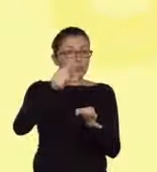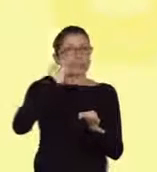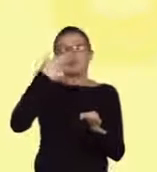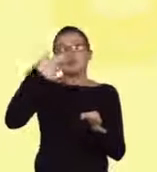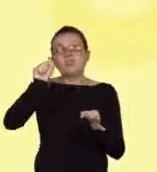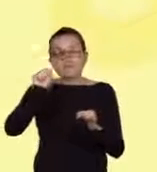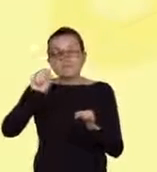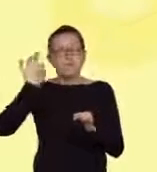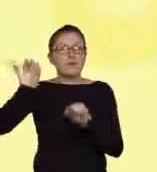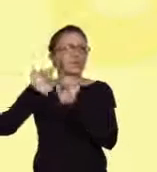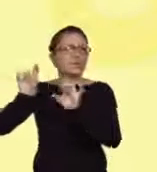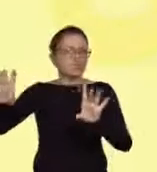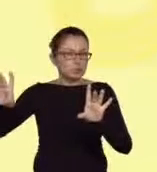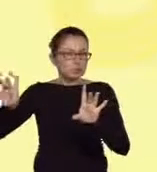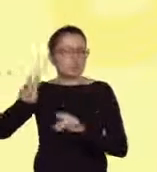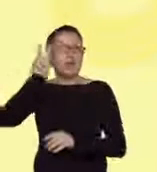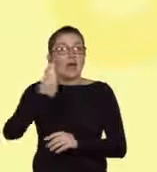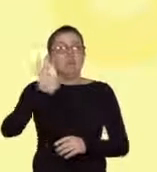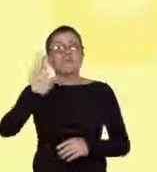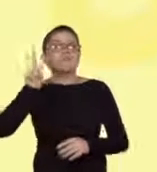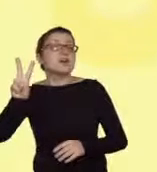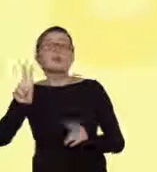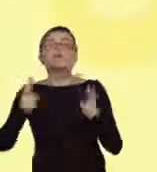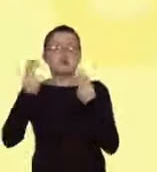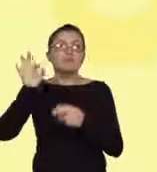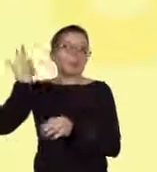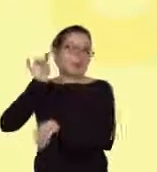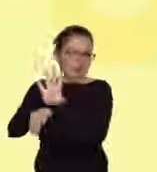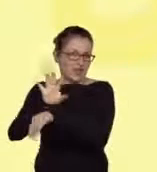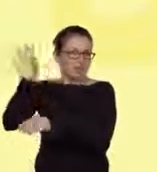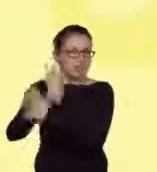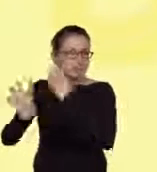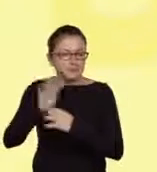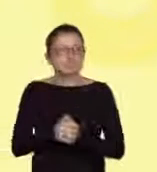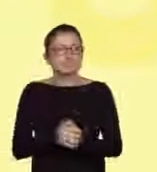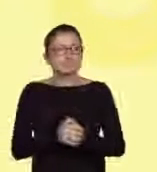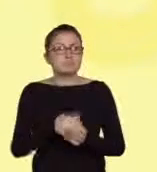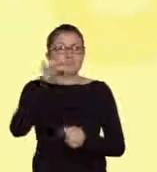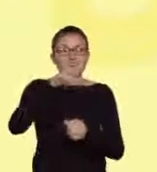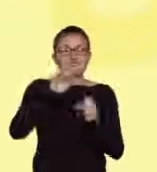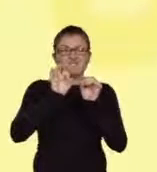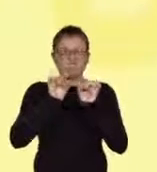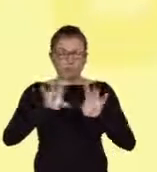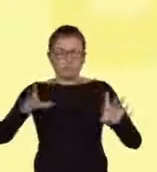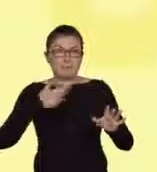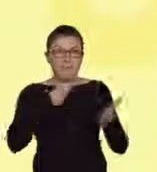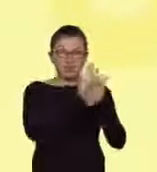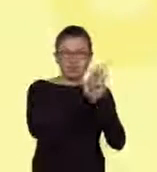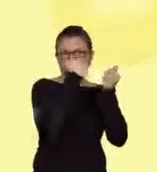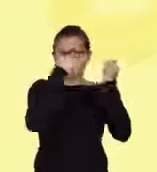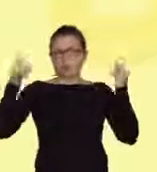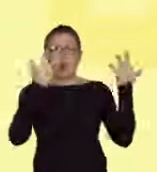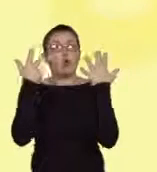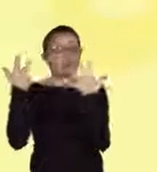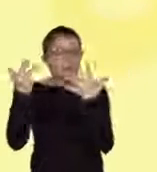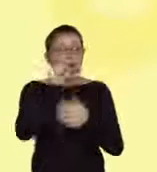wyizolowane z krwi pacjenta. Wirus HBV ma 8 różnych typów nazwanych od A do H